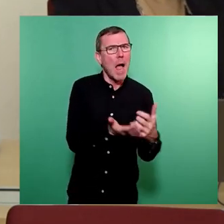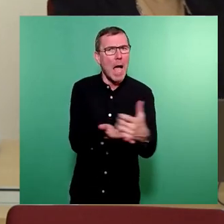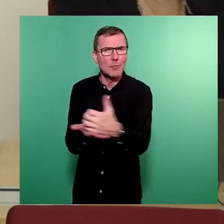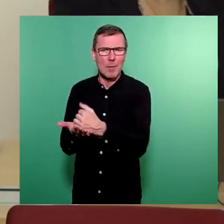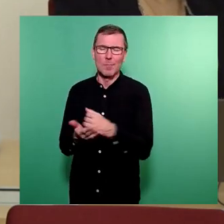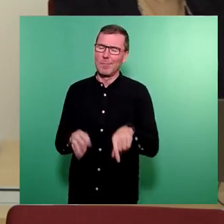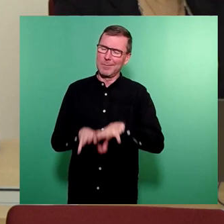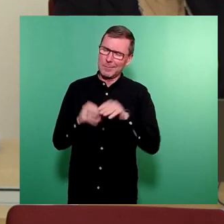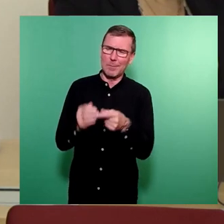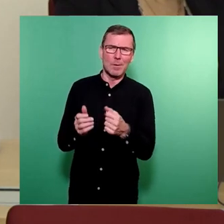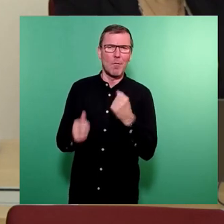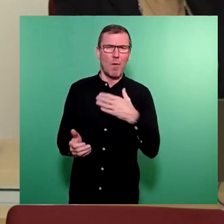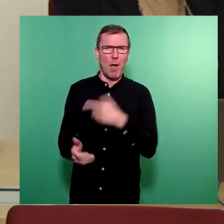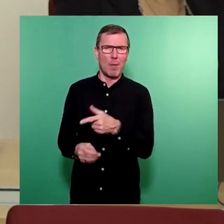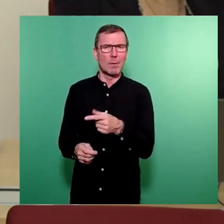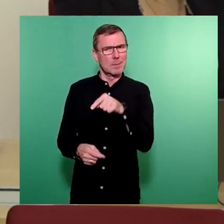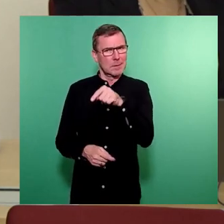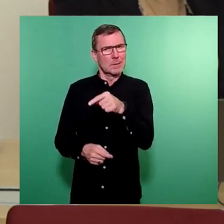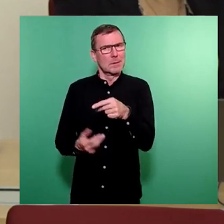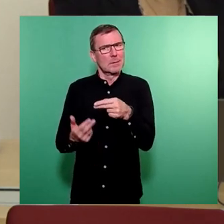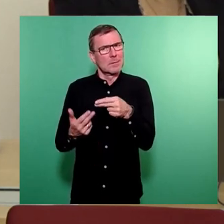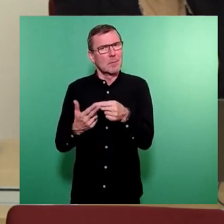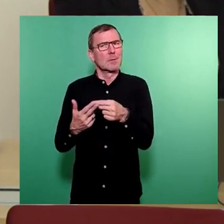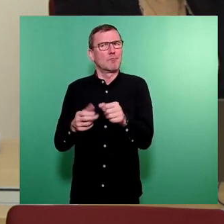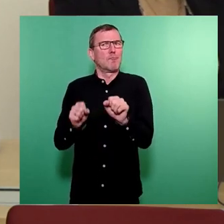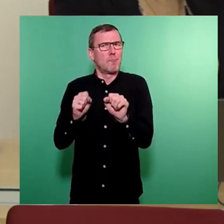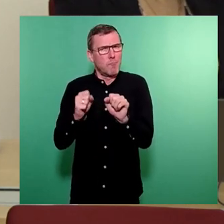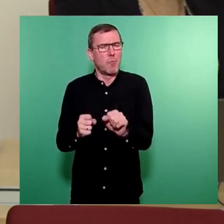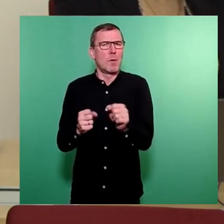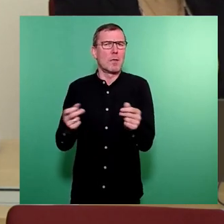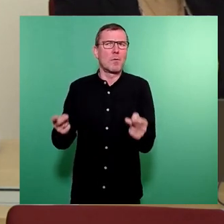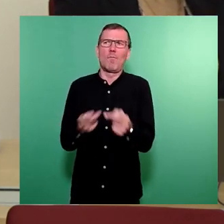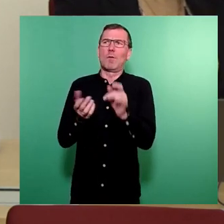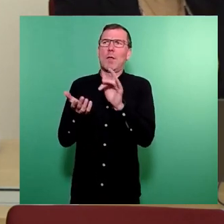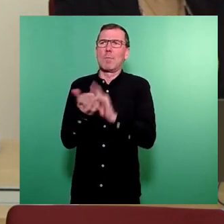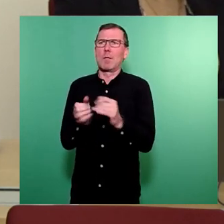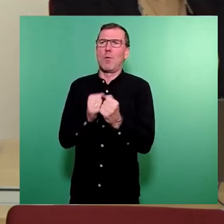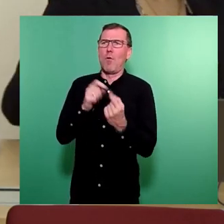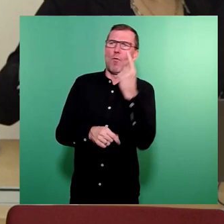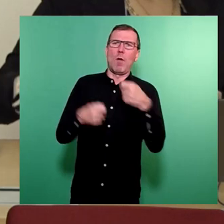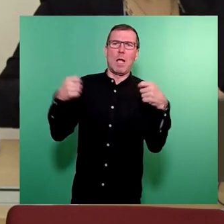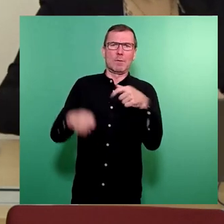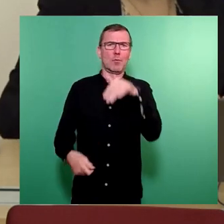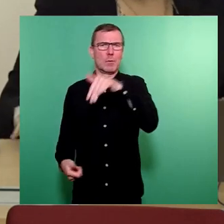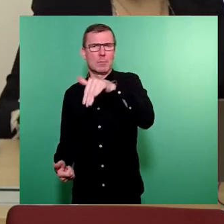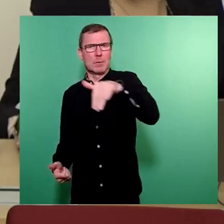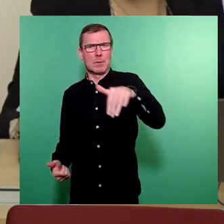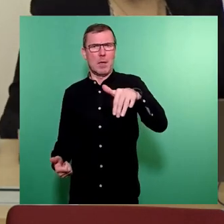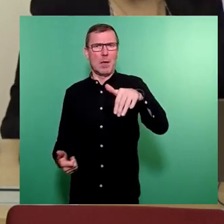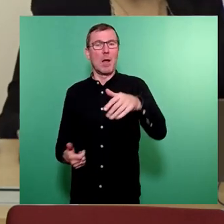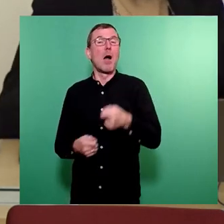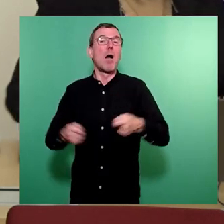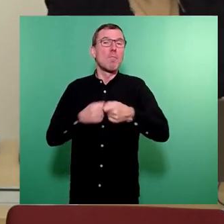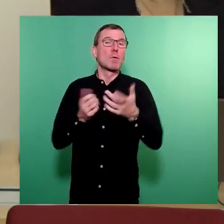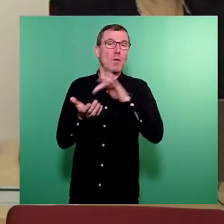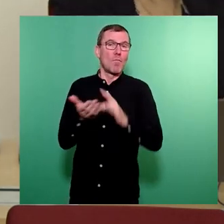eins ist, was durchaus größere Investitionen nach sich zieht. Wir sind ja an Bundesfördermitteln dran